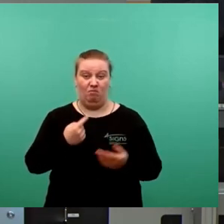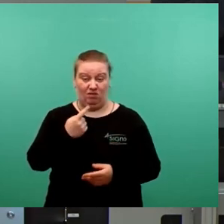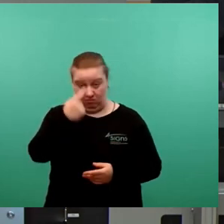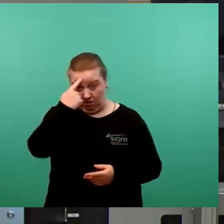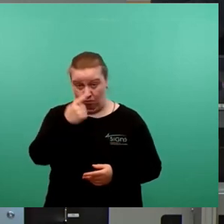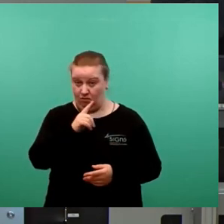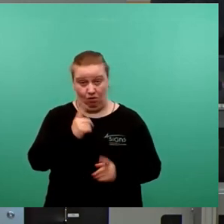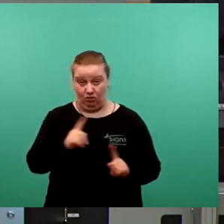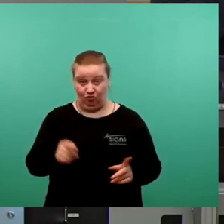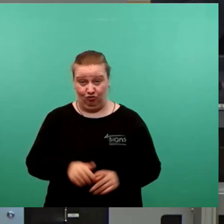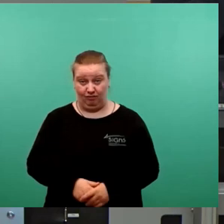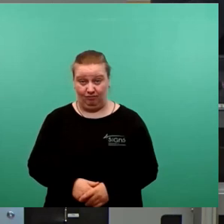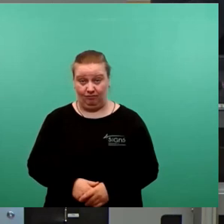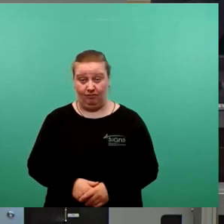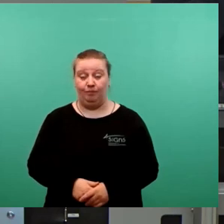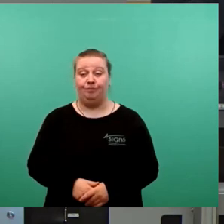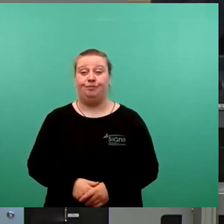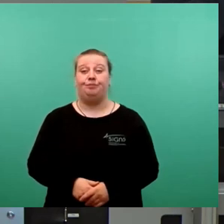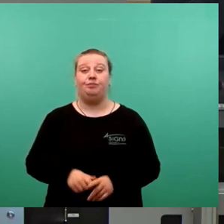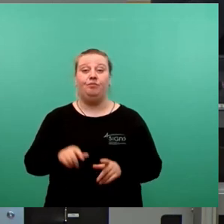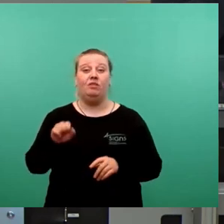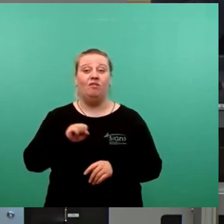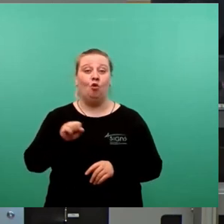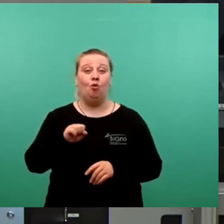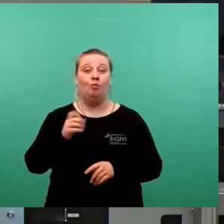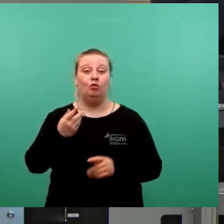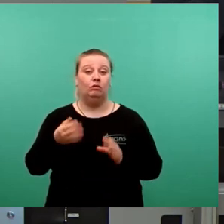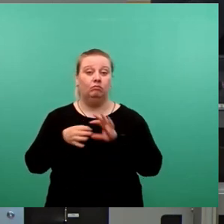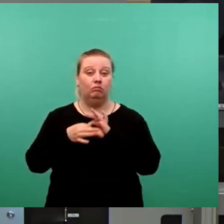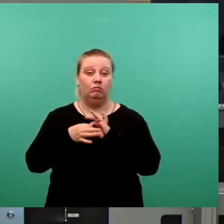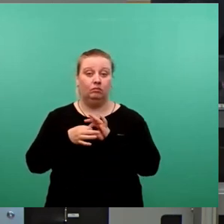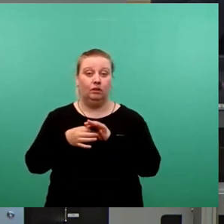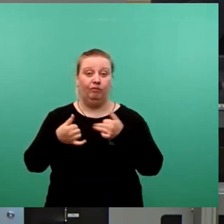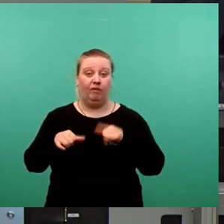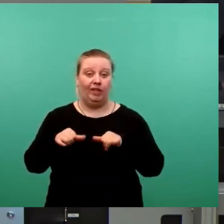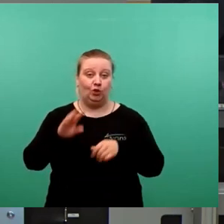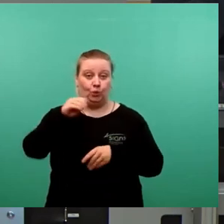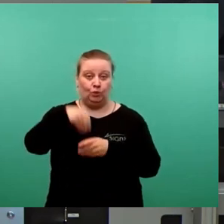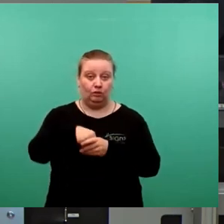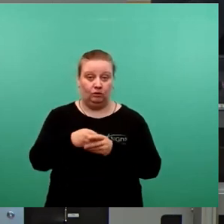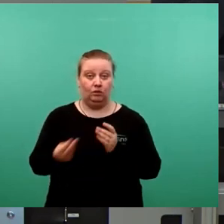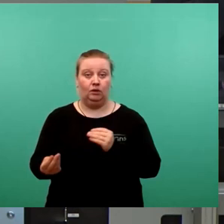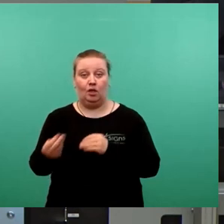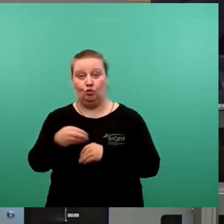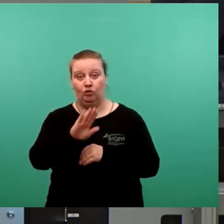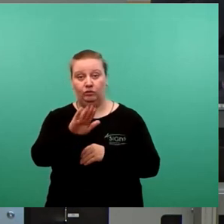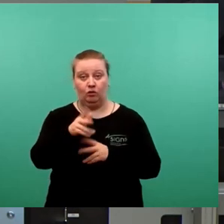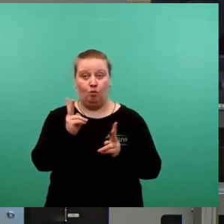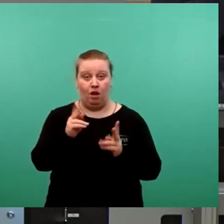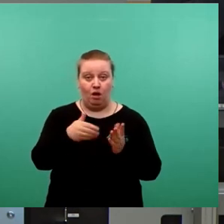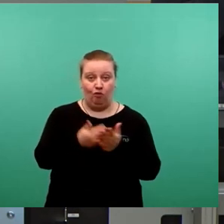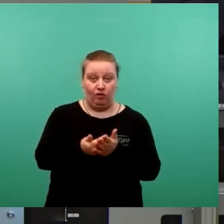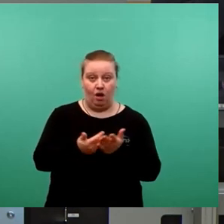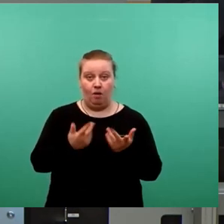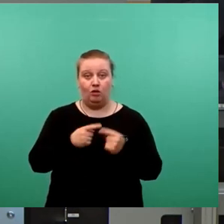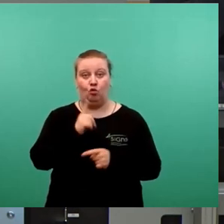selbst. Würden doch die zahlreichen damit verbundenen Verpflichtungen, zusätzlich zu seinen eigentlichen Aufgaben als